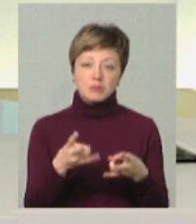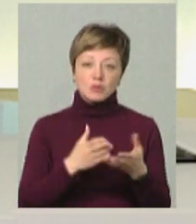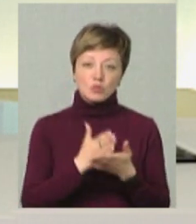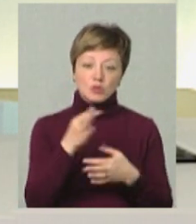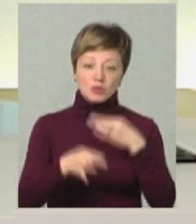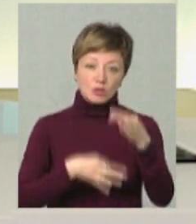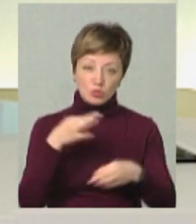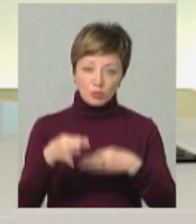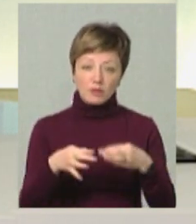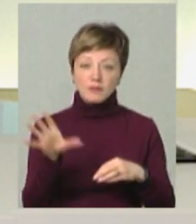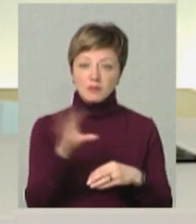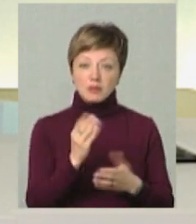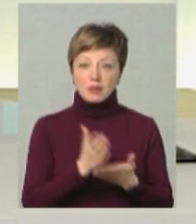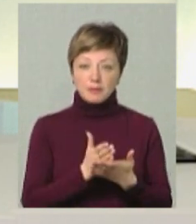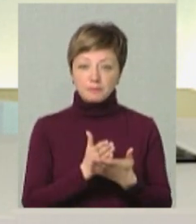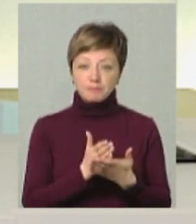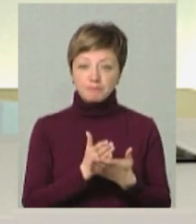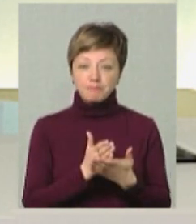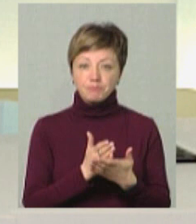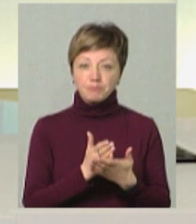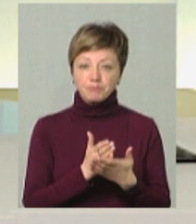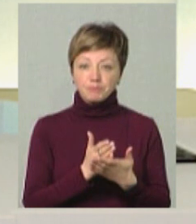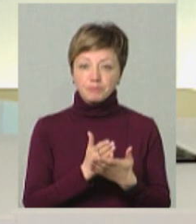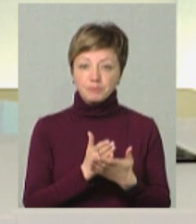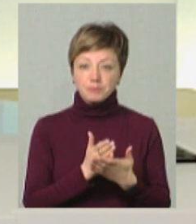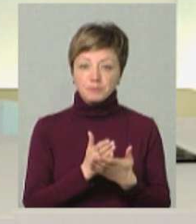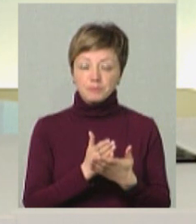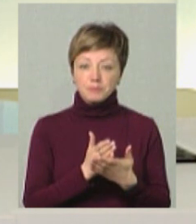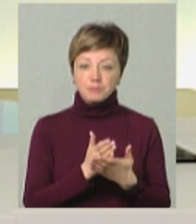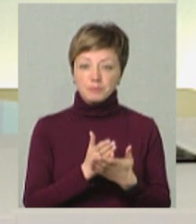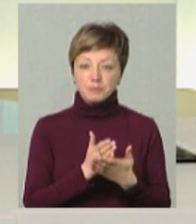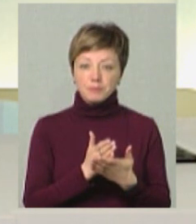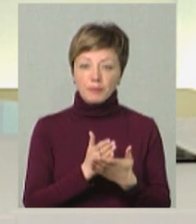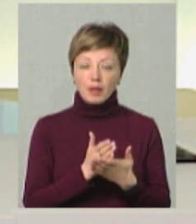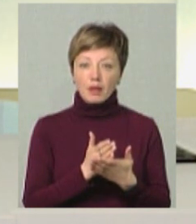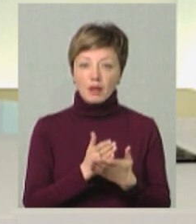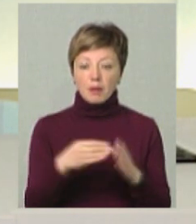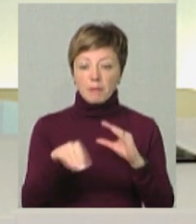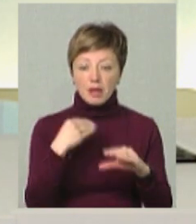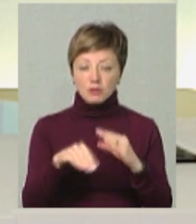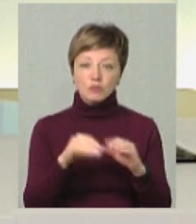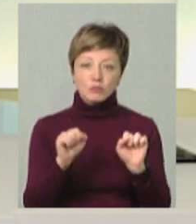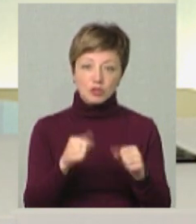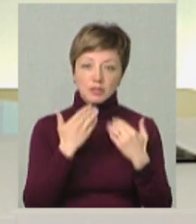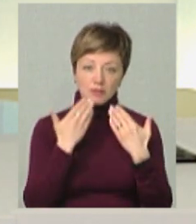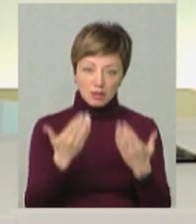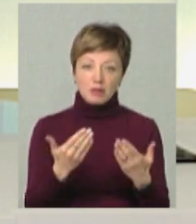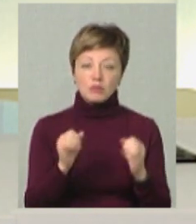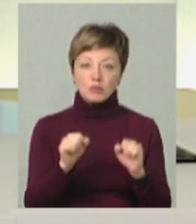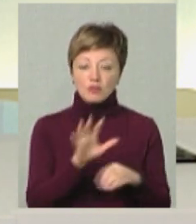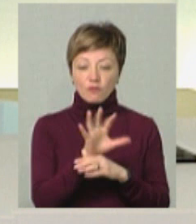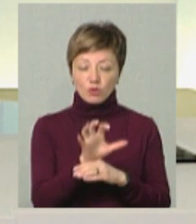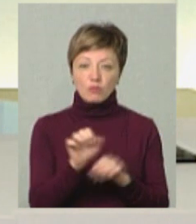служба, є всі мережі, і всі месенджери, за допомогою яких можна звертатися, можна